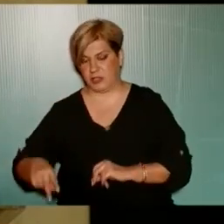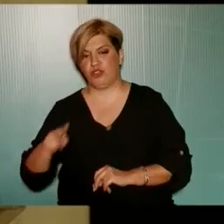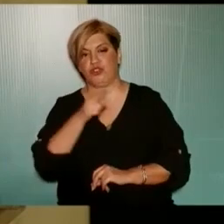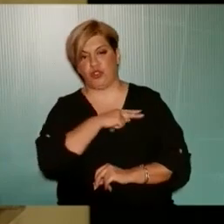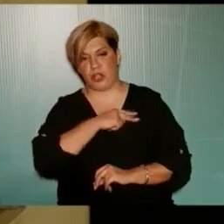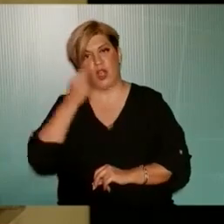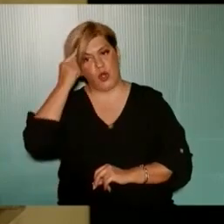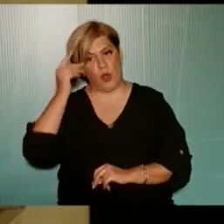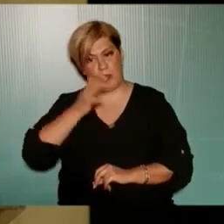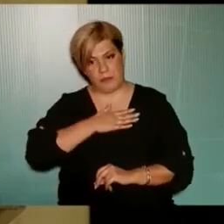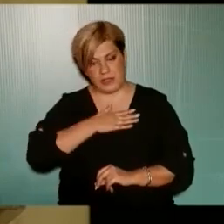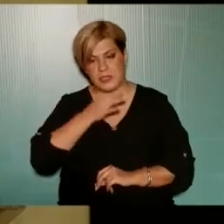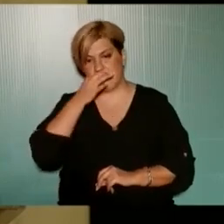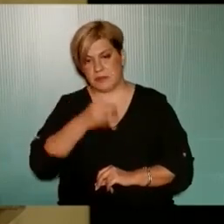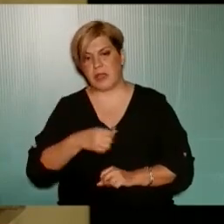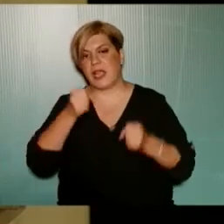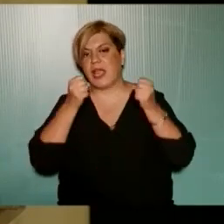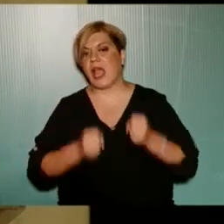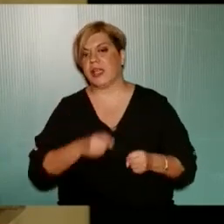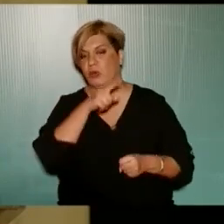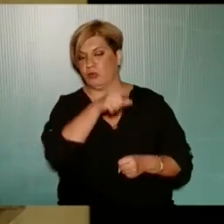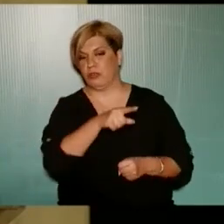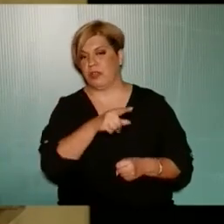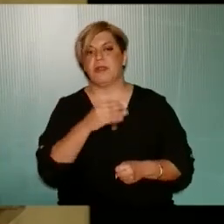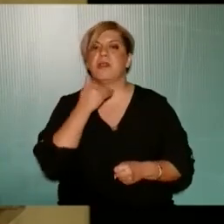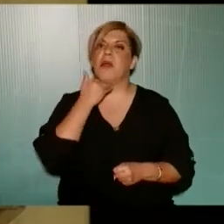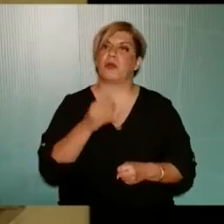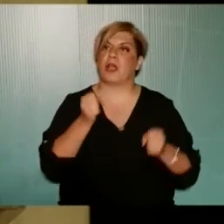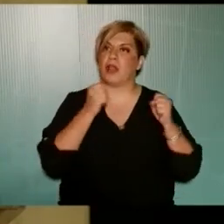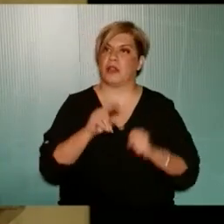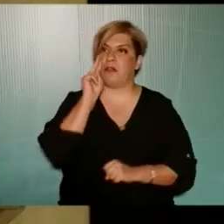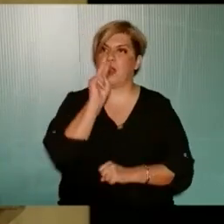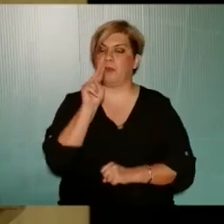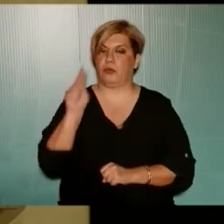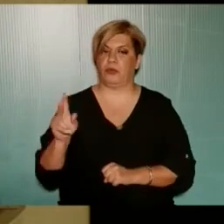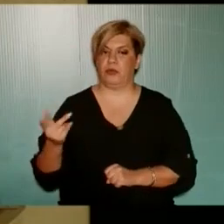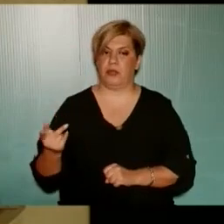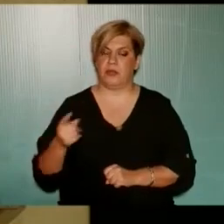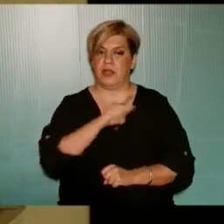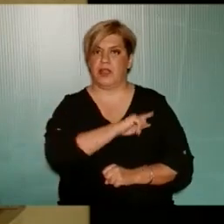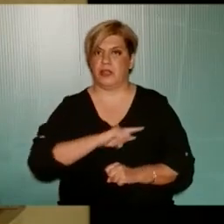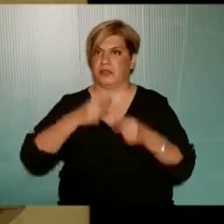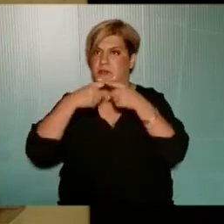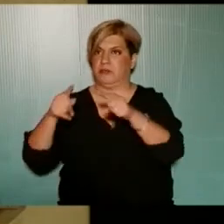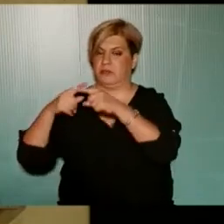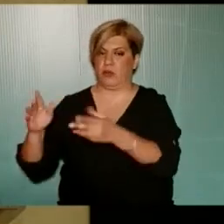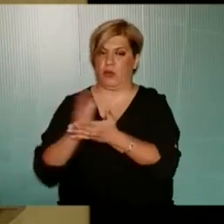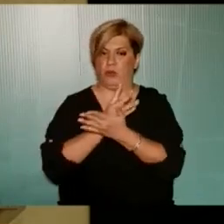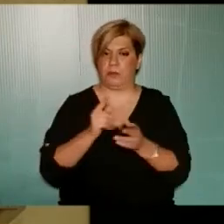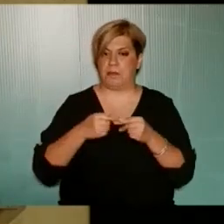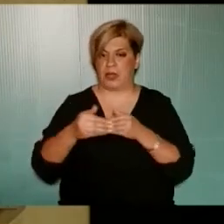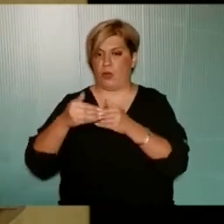σωστά κατά τη γνώμη μας είπε ο κάτοικος που μίλησε ότι δεν μπορούν οι κάτοικοι να βλέπουν από διοίκηση σε διοίκηση και να χωρίζουν